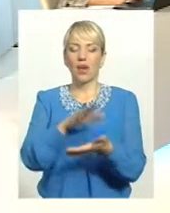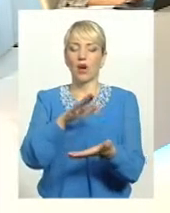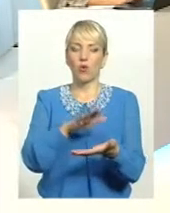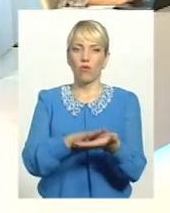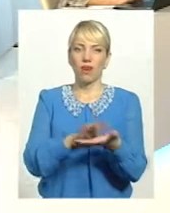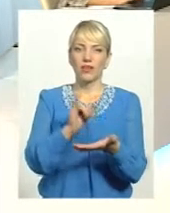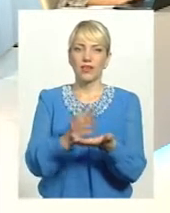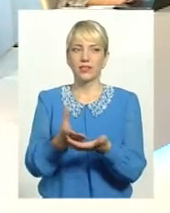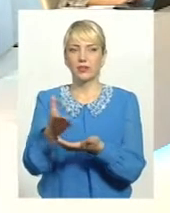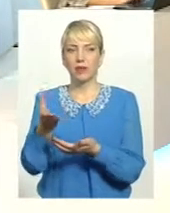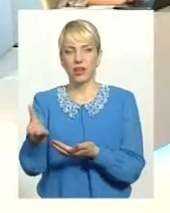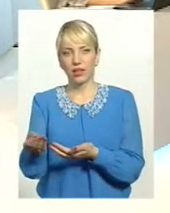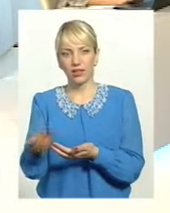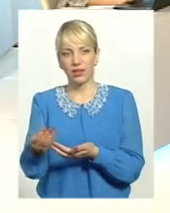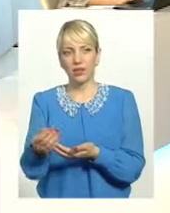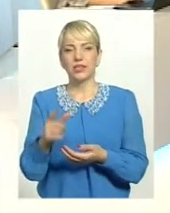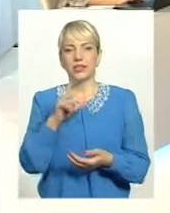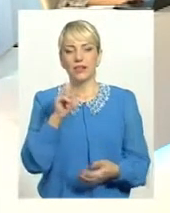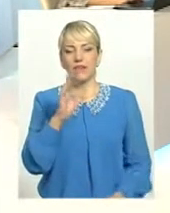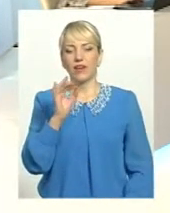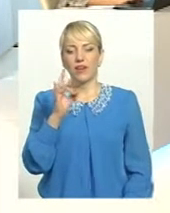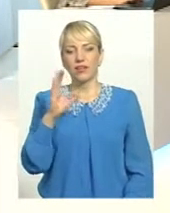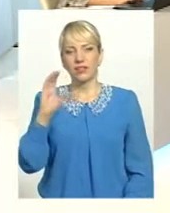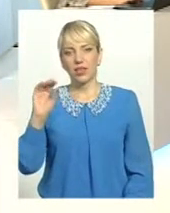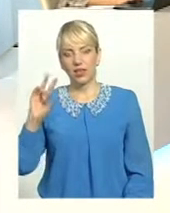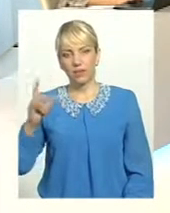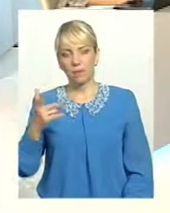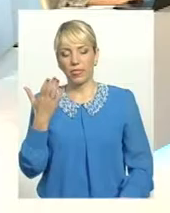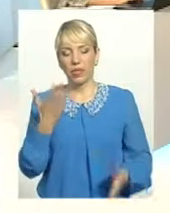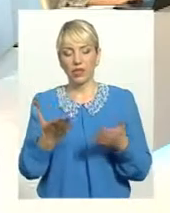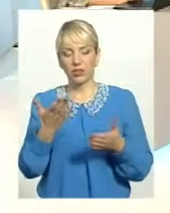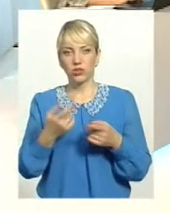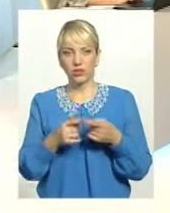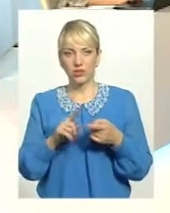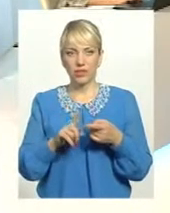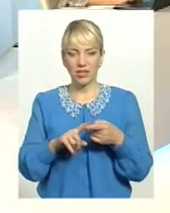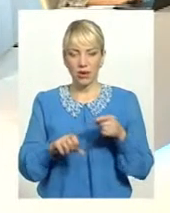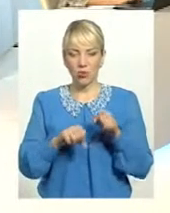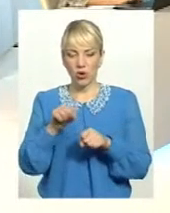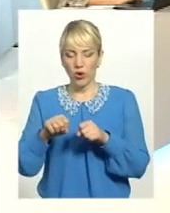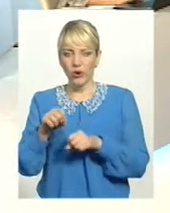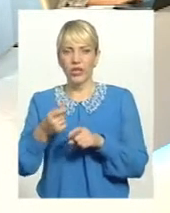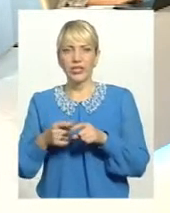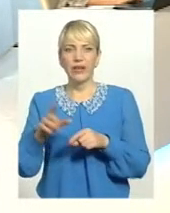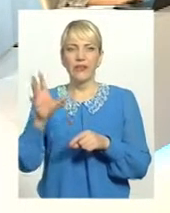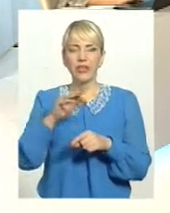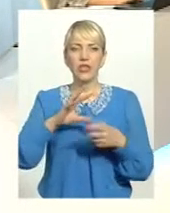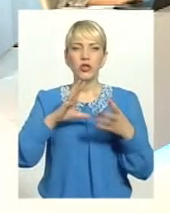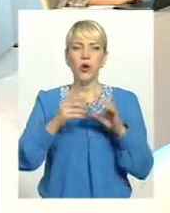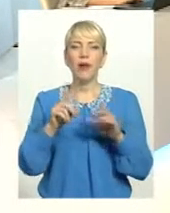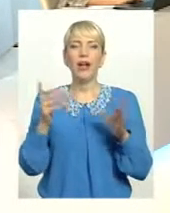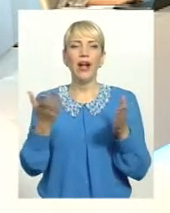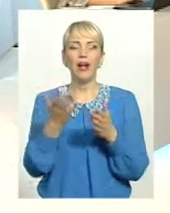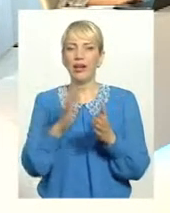вересень в нашій області і в цілому в державі. То от, якщо це все порушується, відповідно, всі ті суми, які не